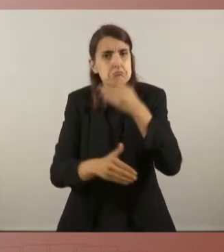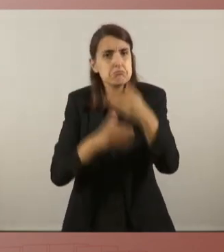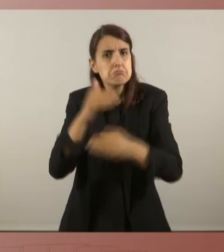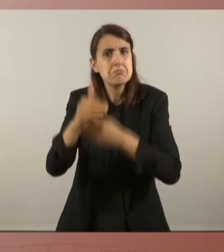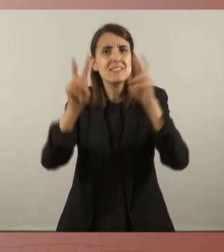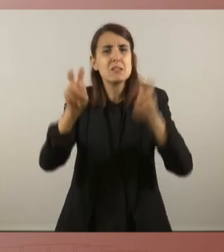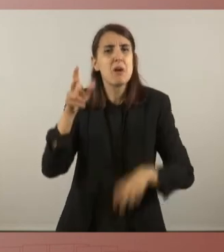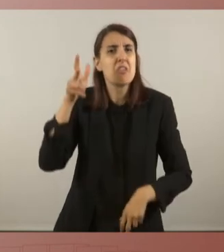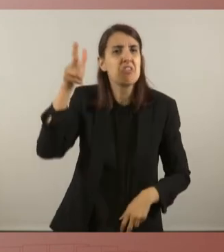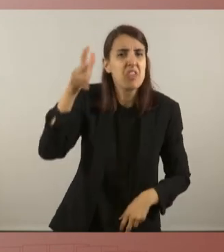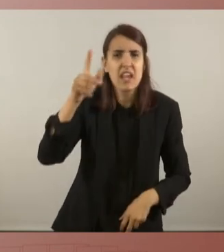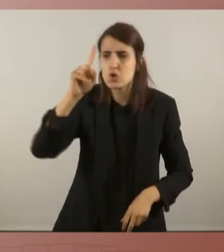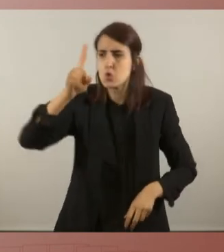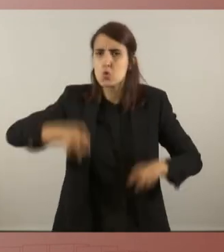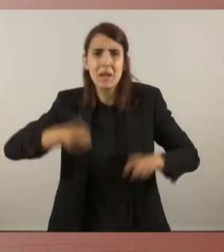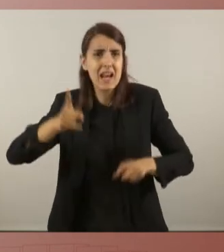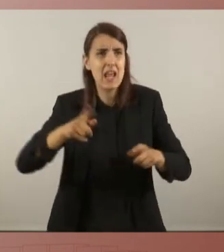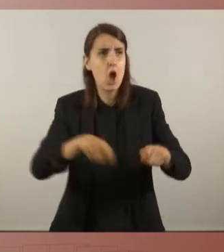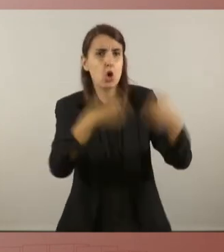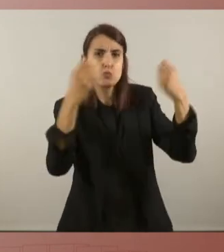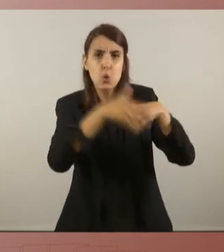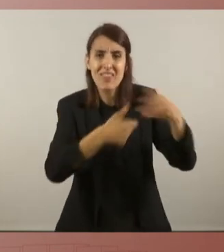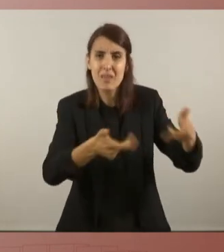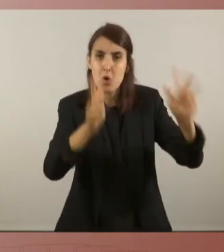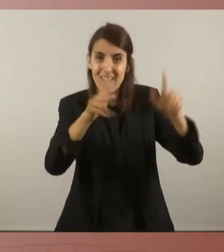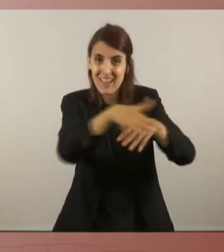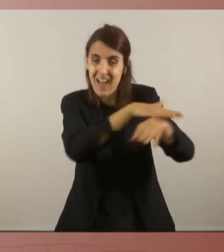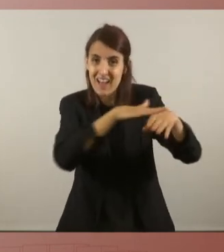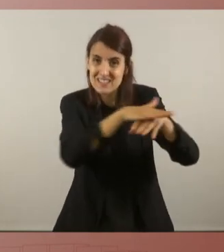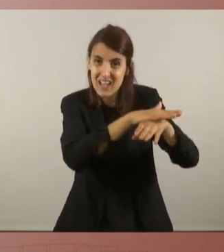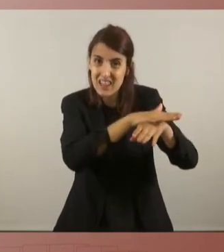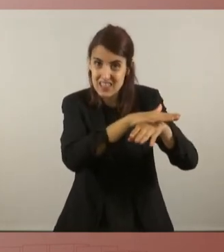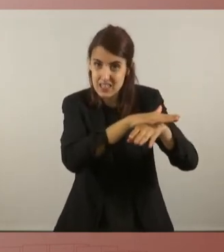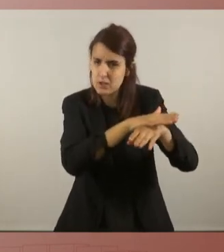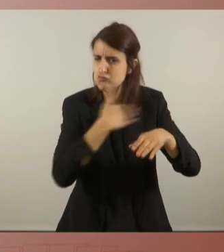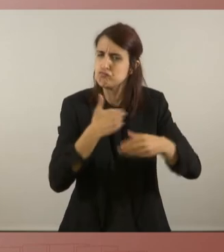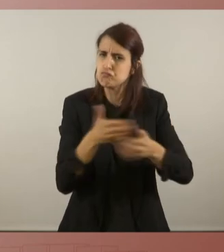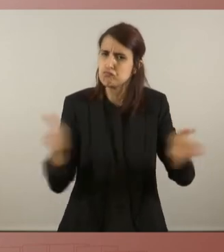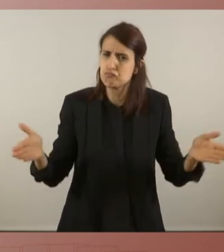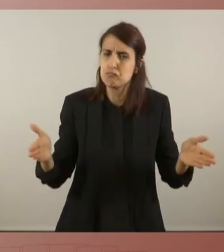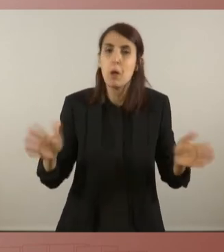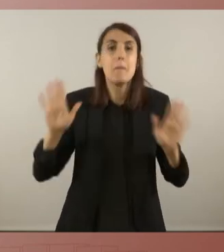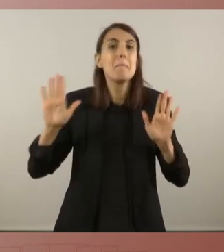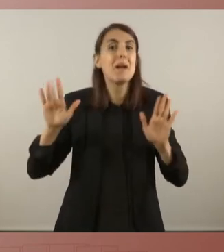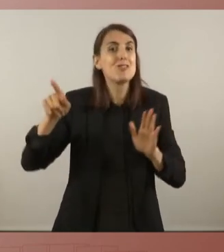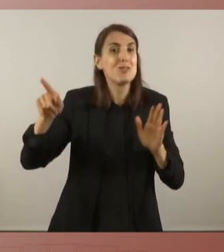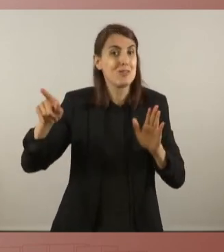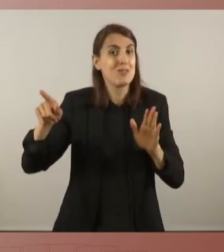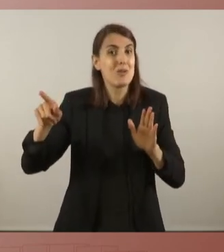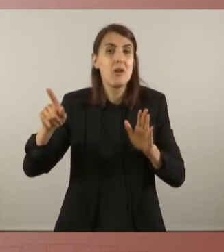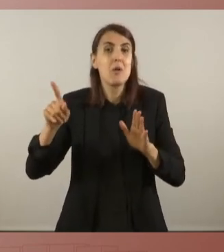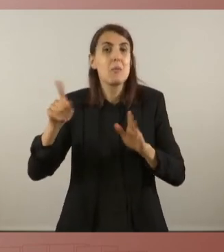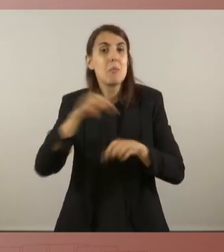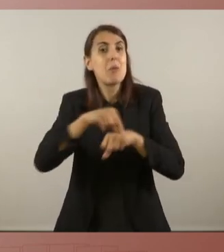de sobirania i de ruptura democràtica amb l'Estat. Els confrontarem també radicalment si s'instal·len en polítiques públiques